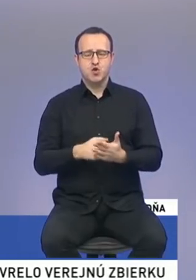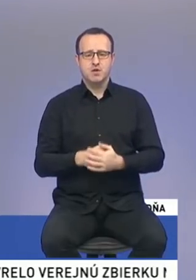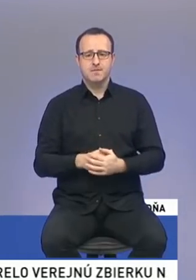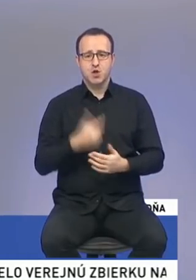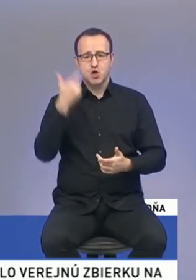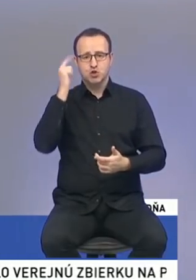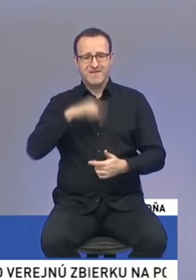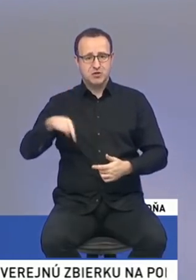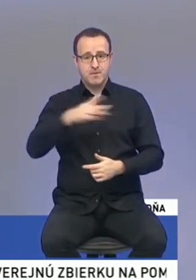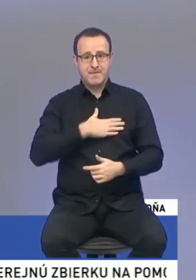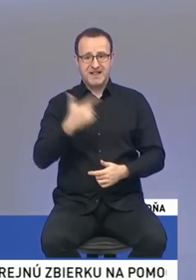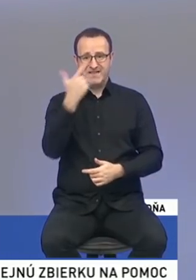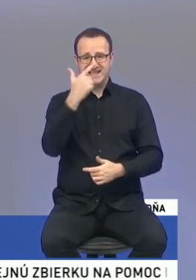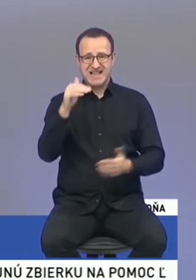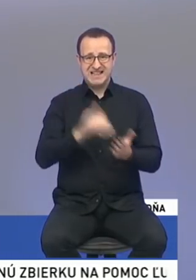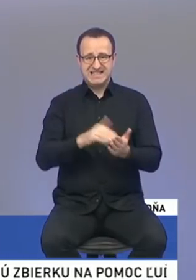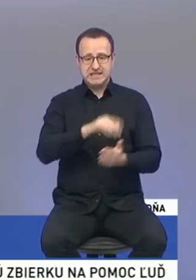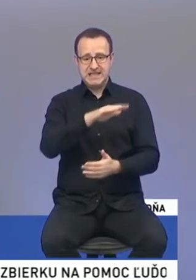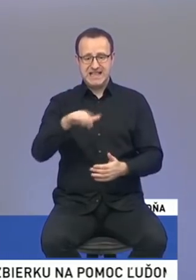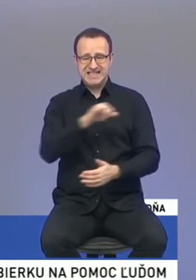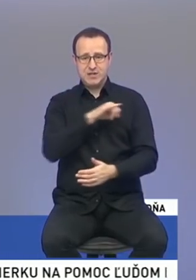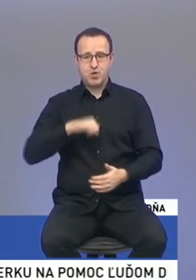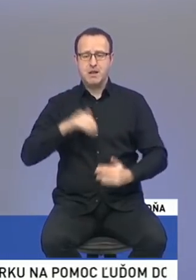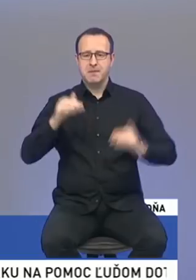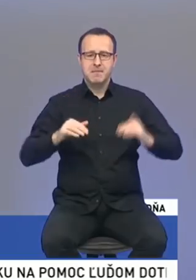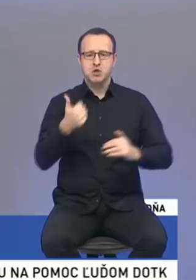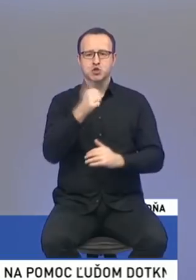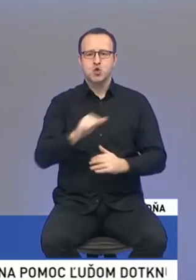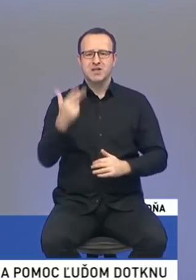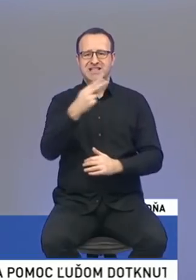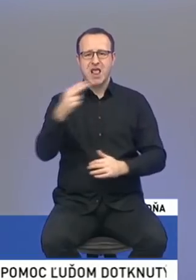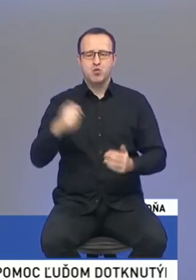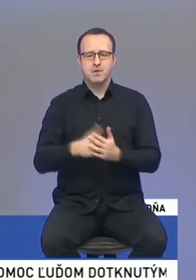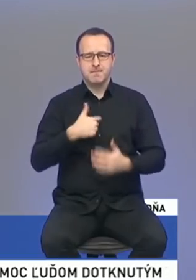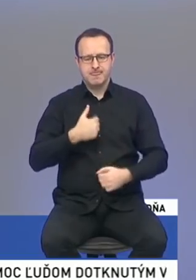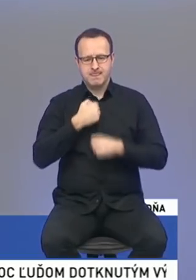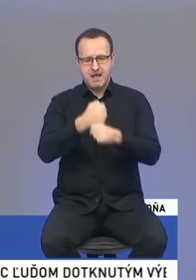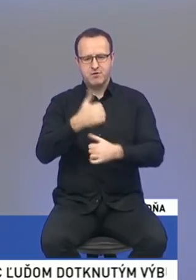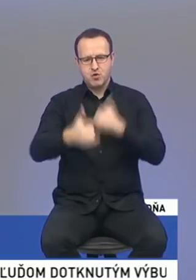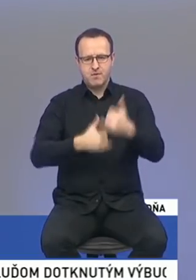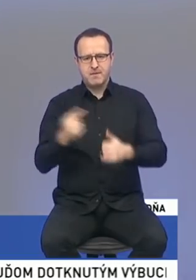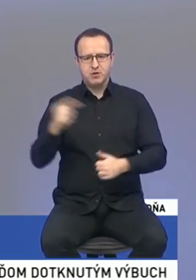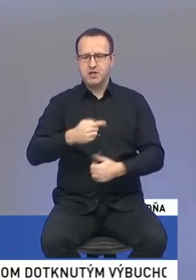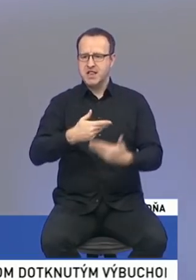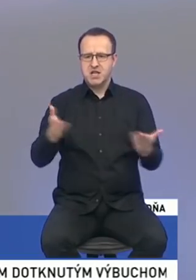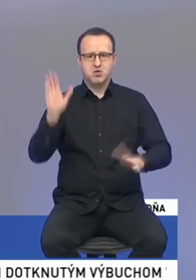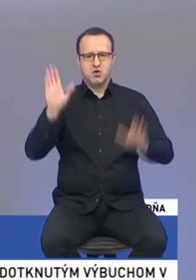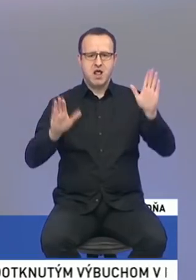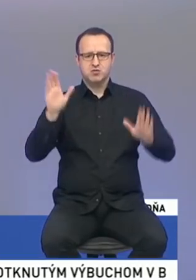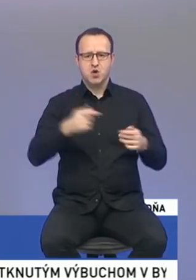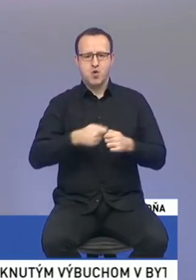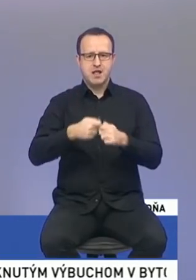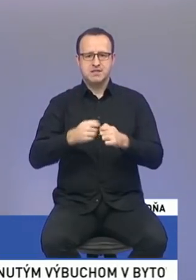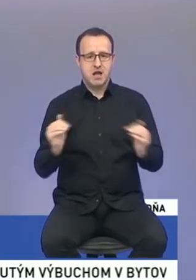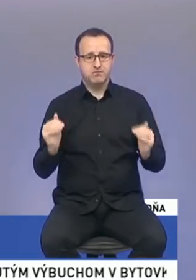máme 20 tisící rôd a priemerný sírodský dôchodok je vo výške 130 eur. Ja som s tým návrhom prišla opakovane. Nikto nezahlasoval z koaličných poslancov za jeho